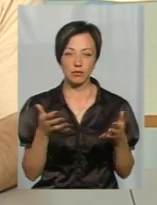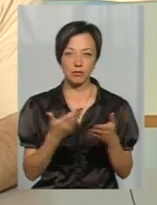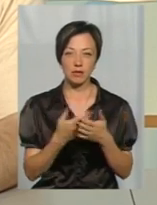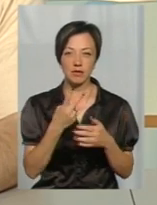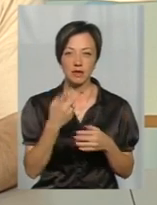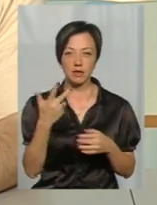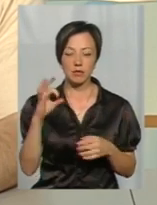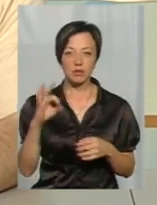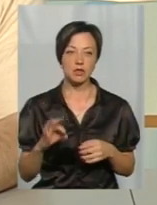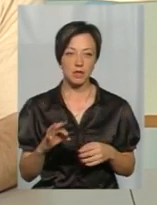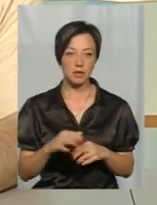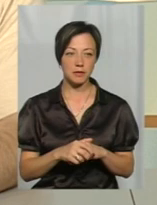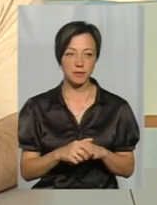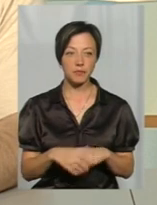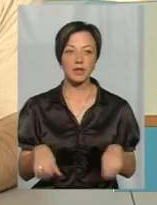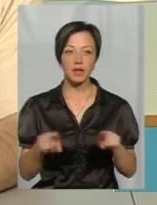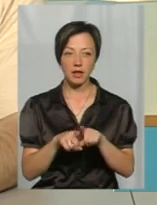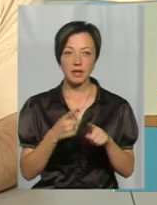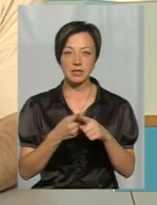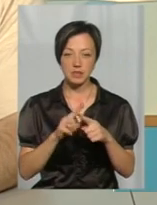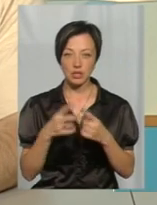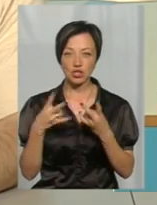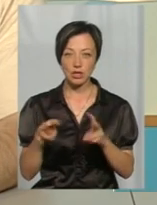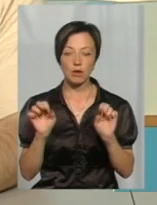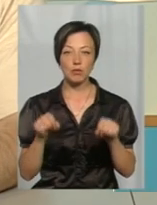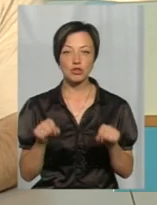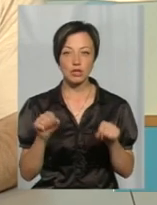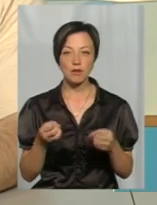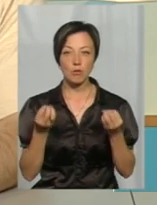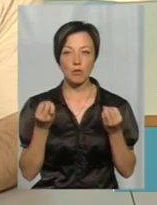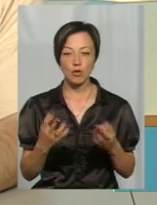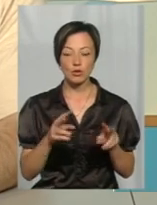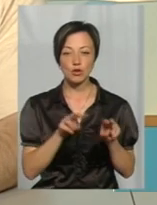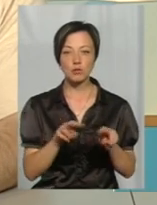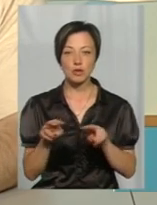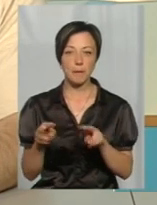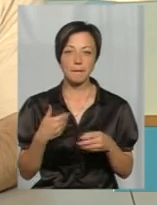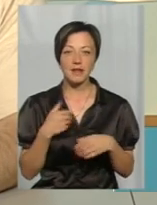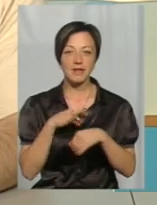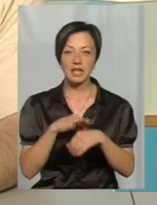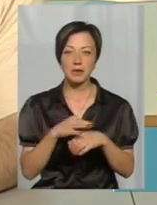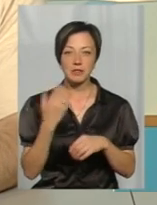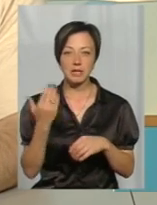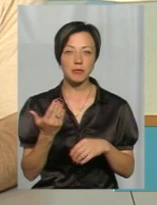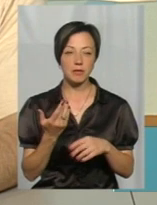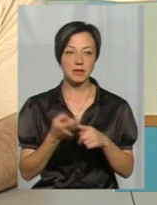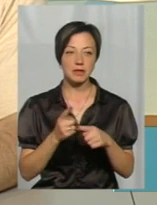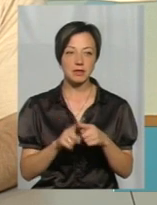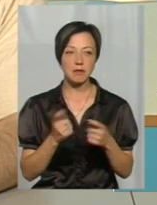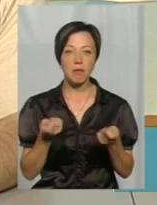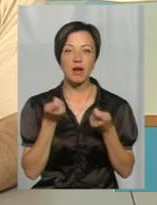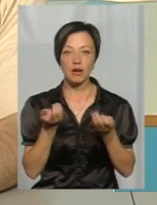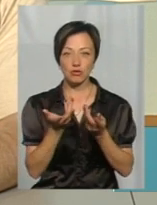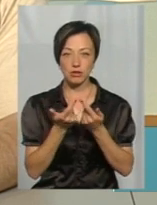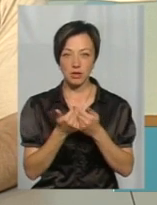2-3%. Так само і цей шкідник, можливо, просто спостереження ми не ведемо за ним. Він в малій дуже